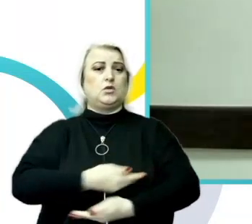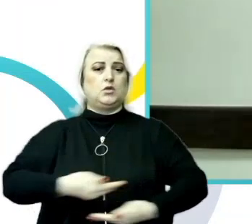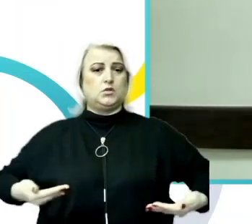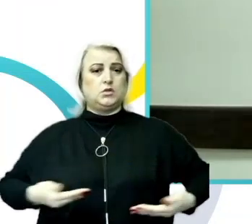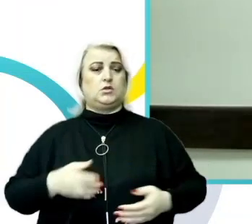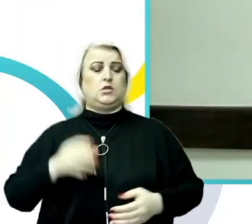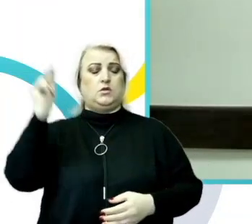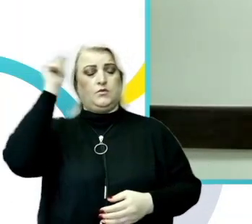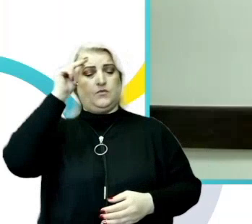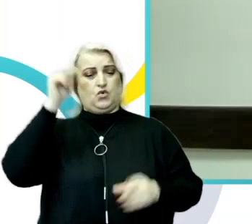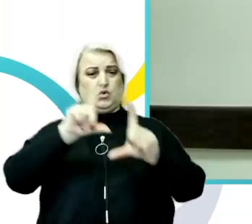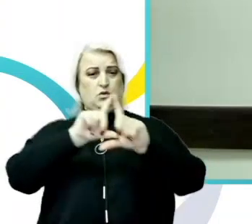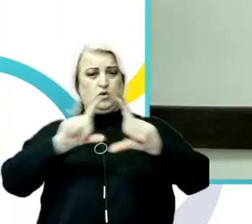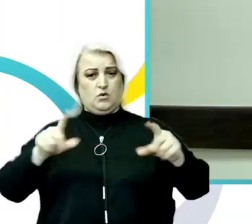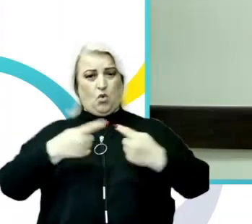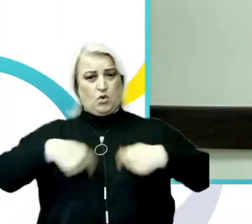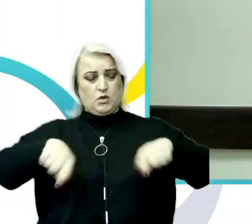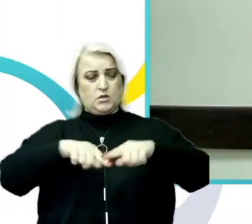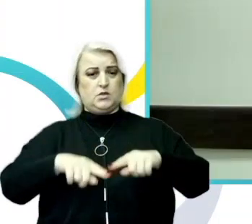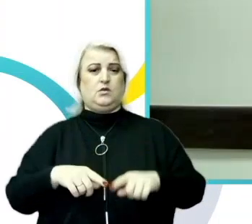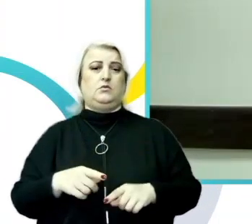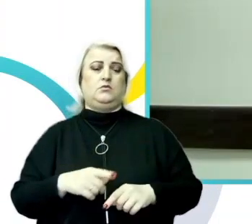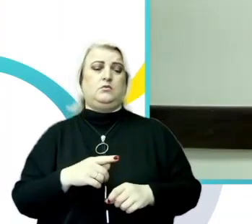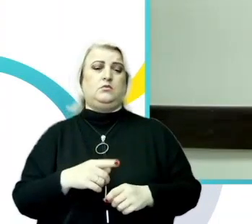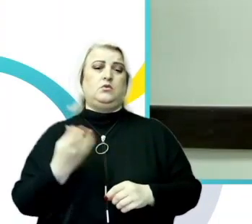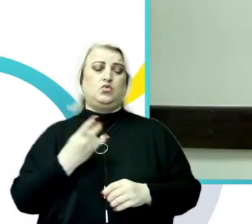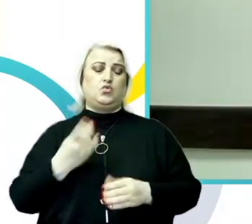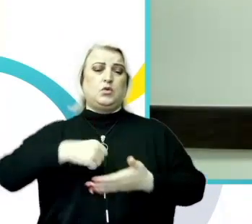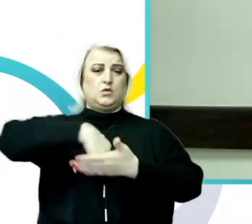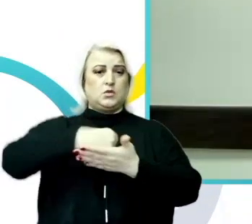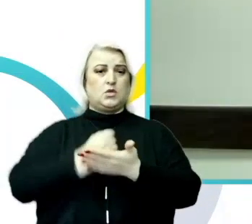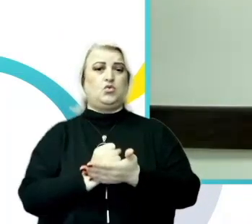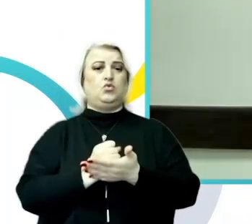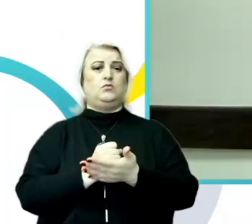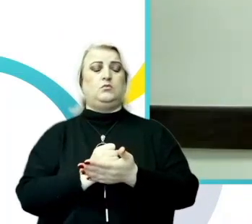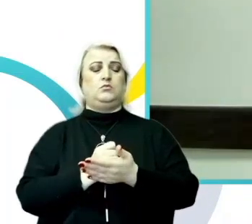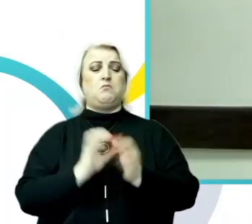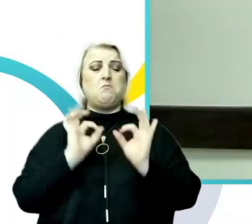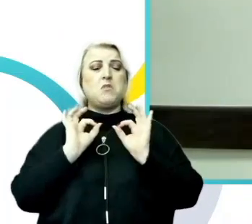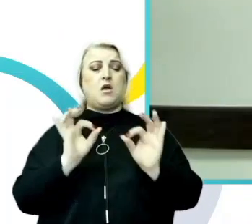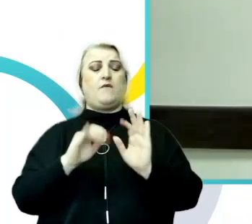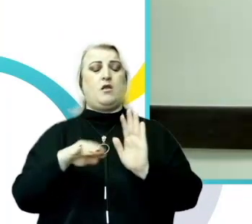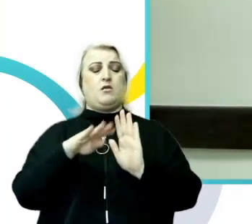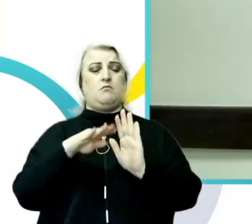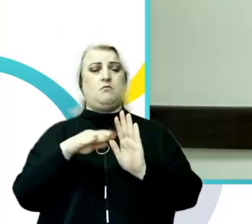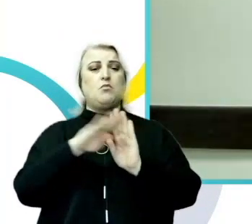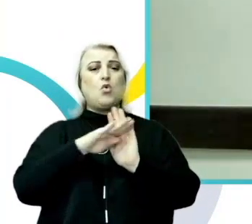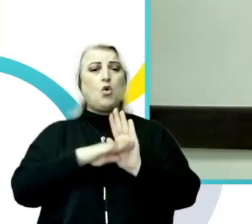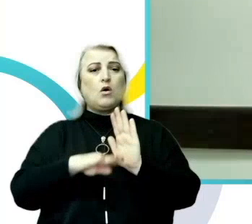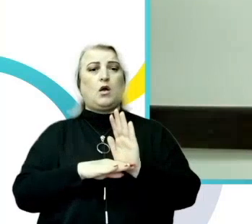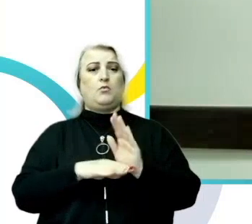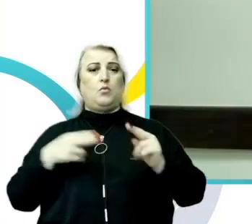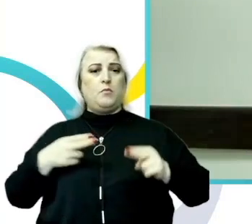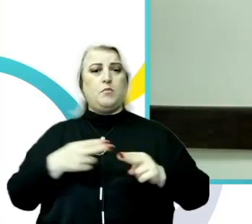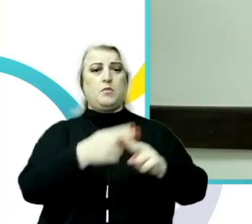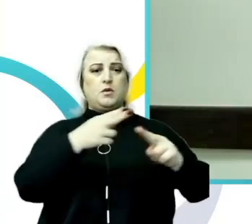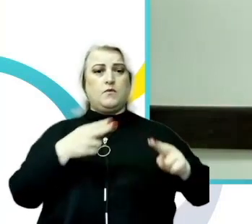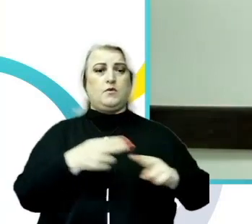obligă instituțiile de învățământ de toate nivele să adopte un mecanism intern de prevenire, raportare și investigare acestui